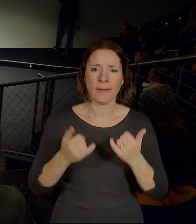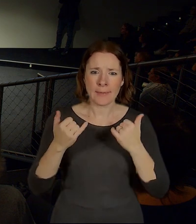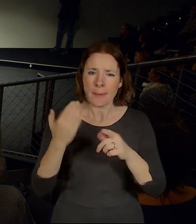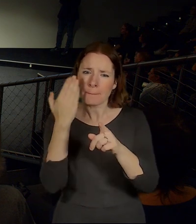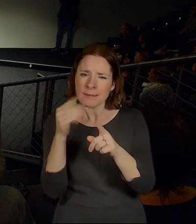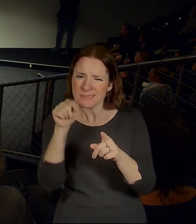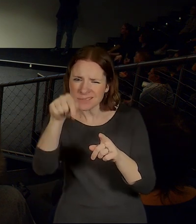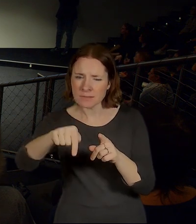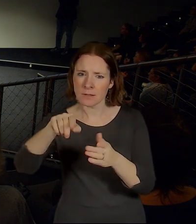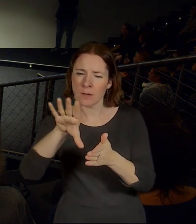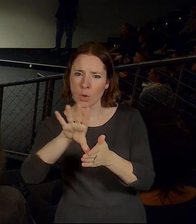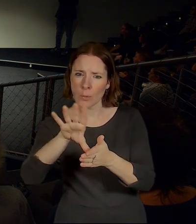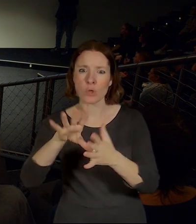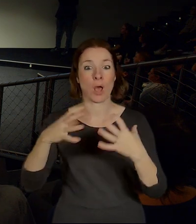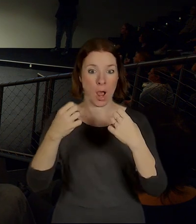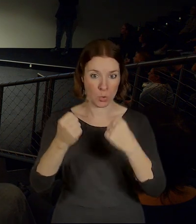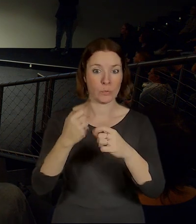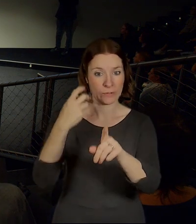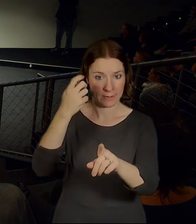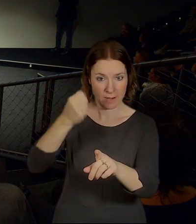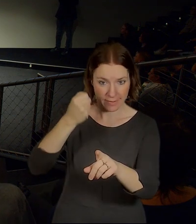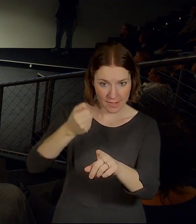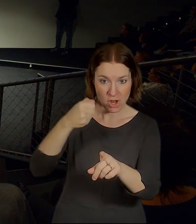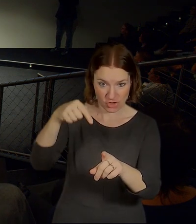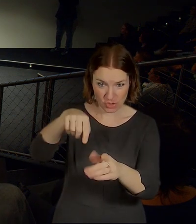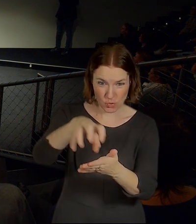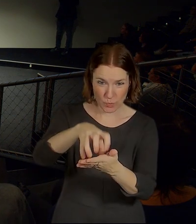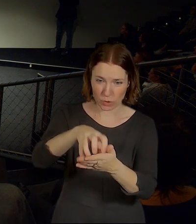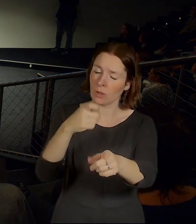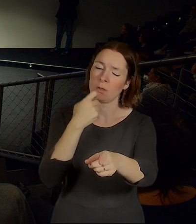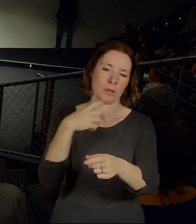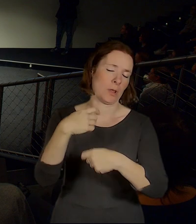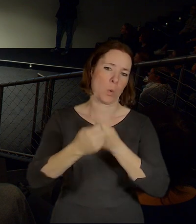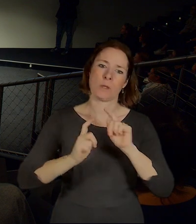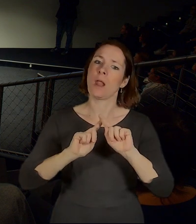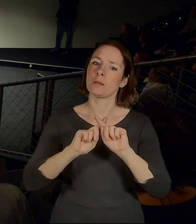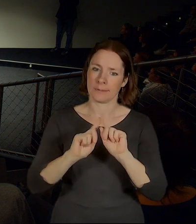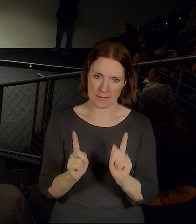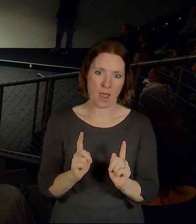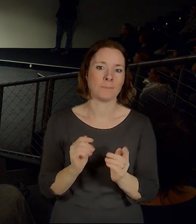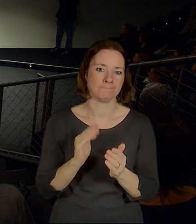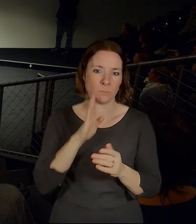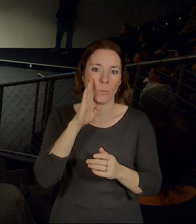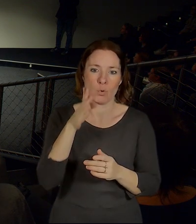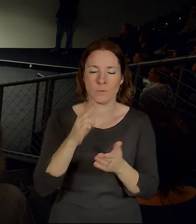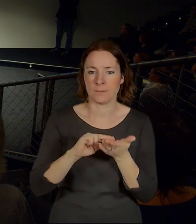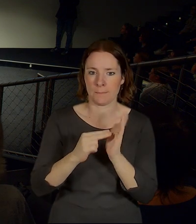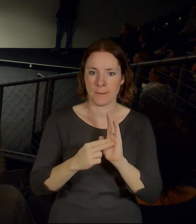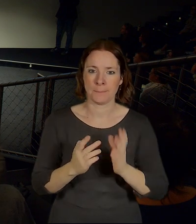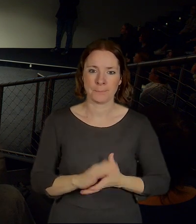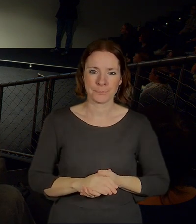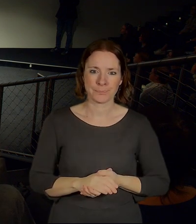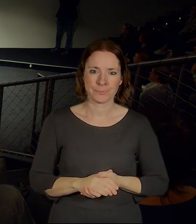autobusovej, ten to nádraží, tak s tím bychom taky chtěli něco udělat v